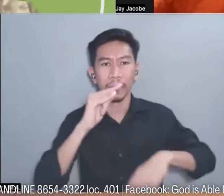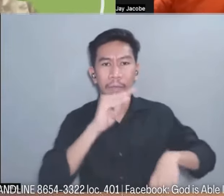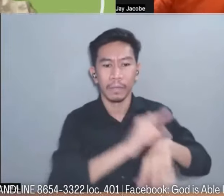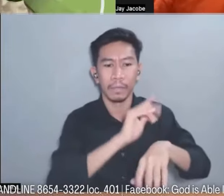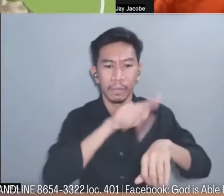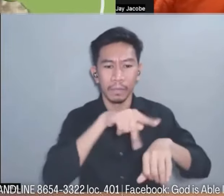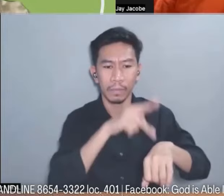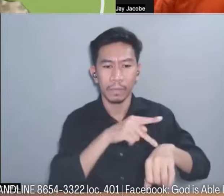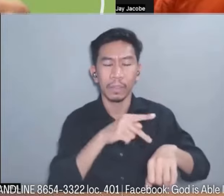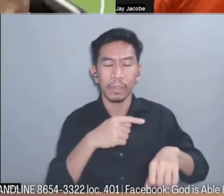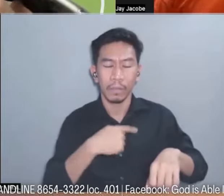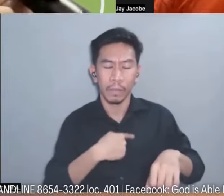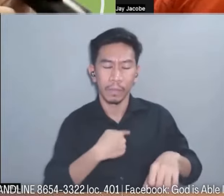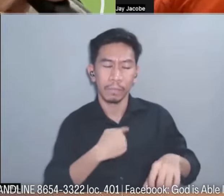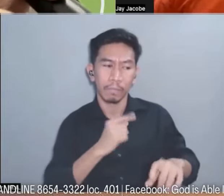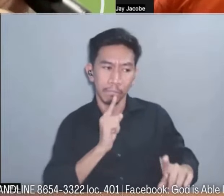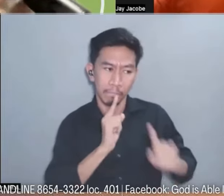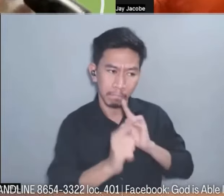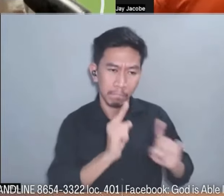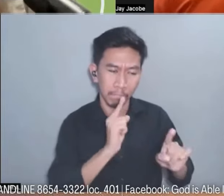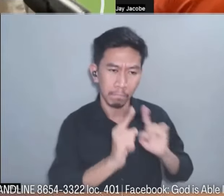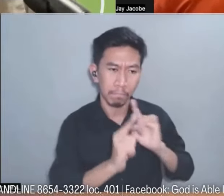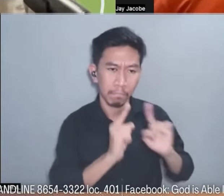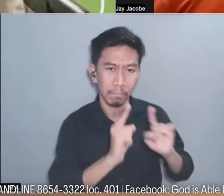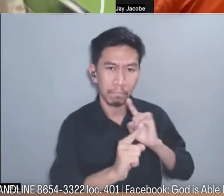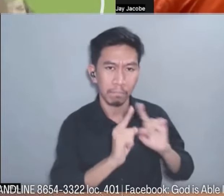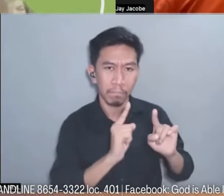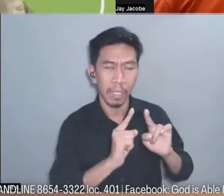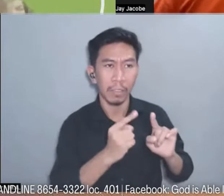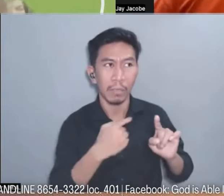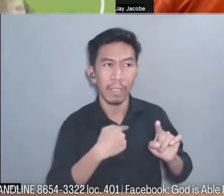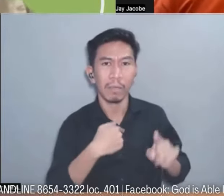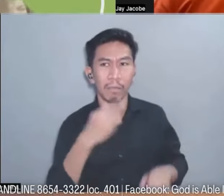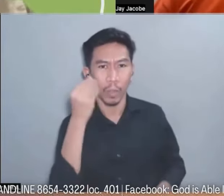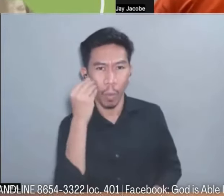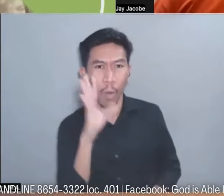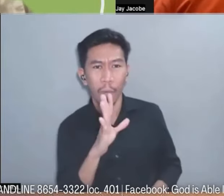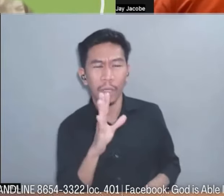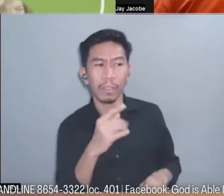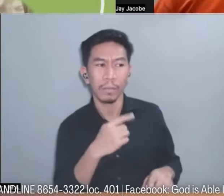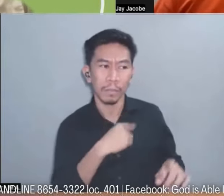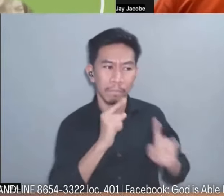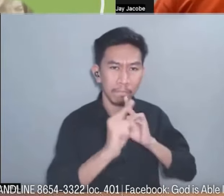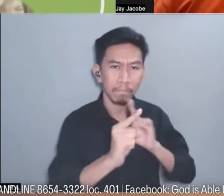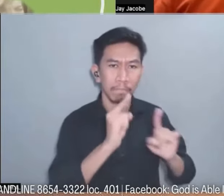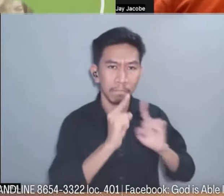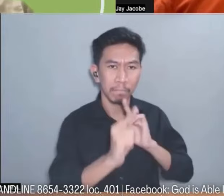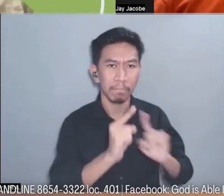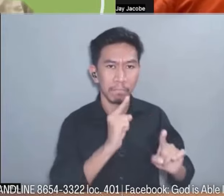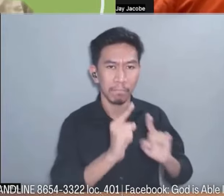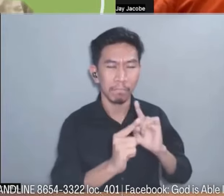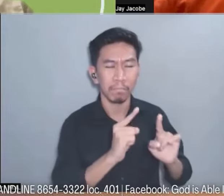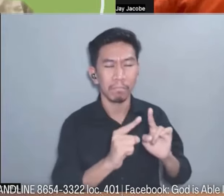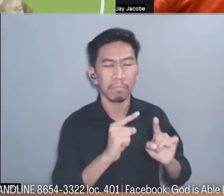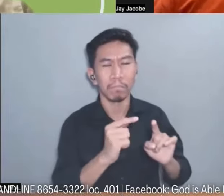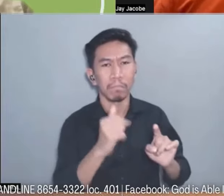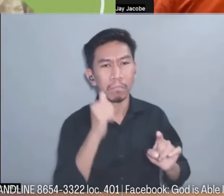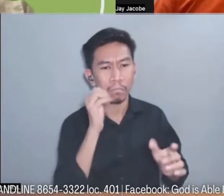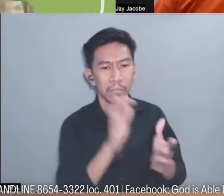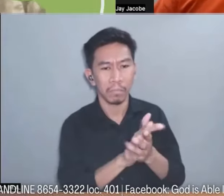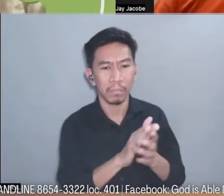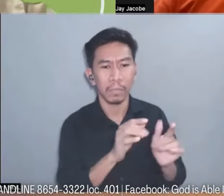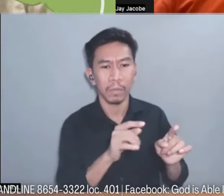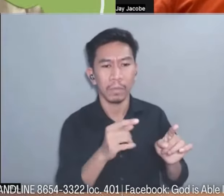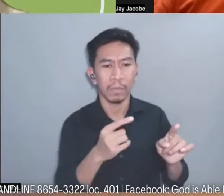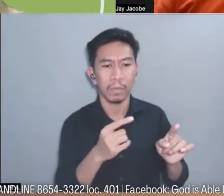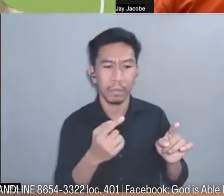pinag-resign na ako yung time na yun talagang umuyak siya kasi alam niya wala na kami trabaho pag-aaral ang bahay po namin